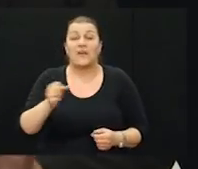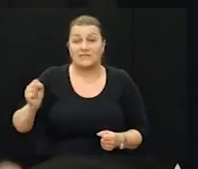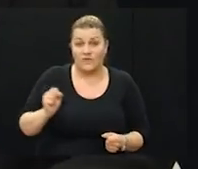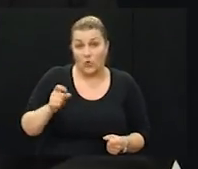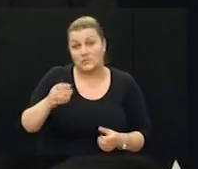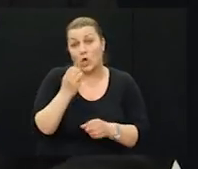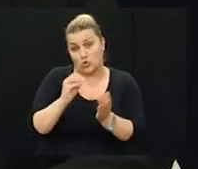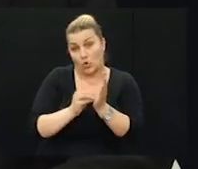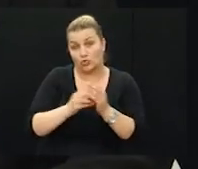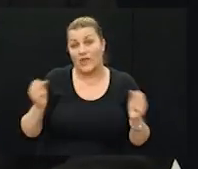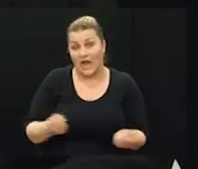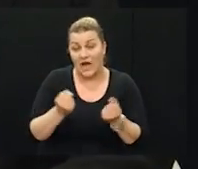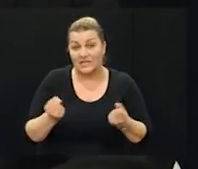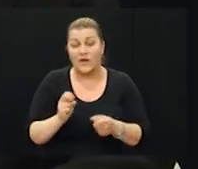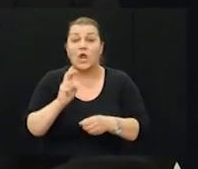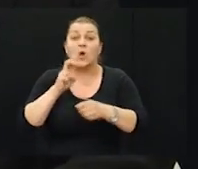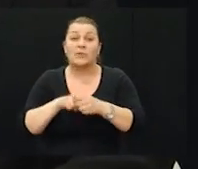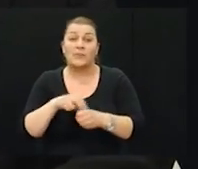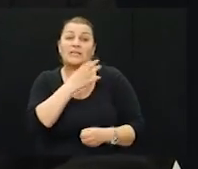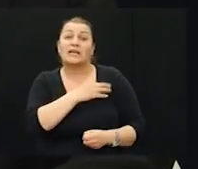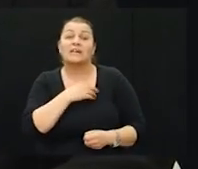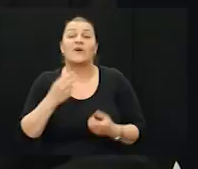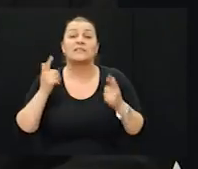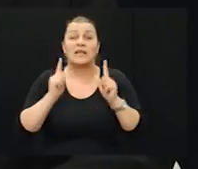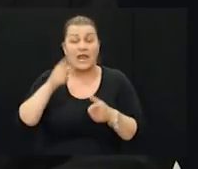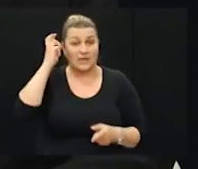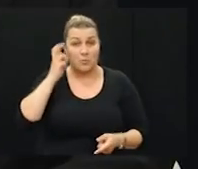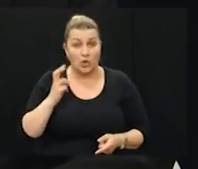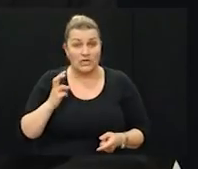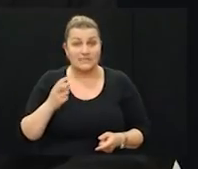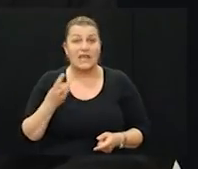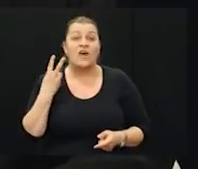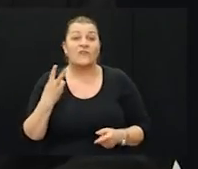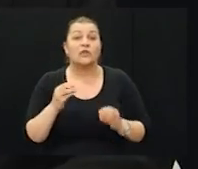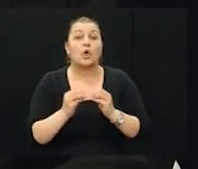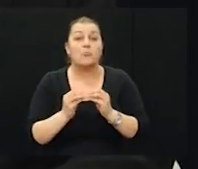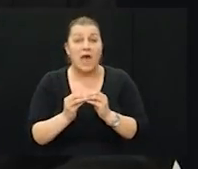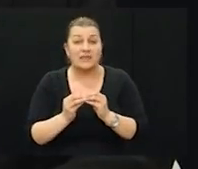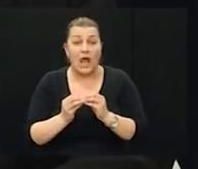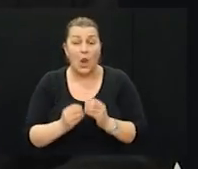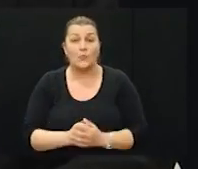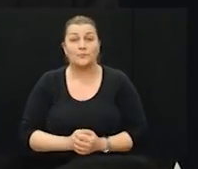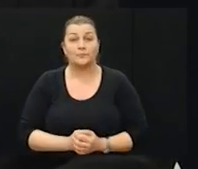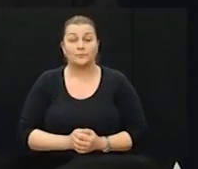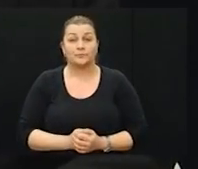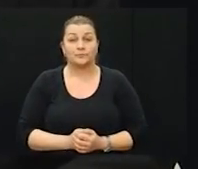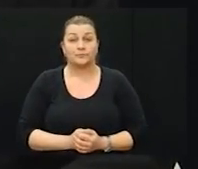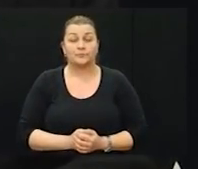vojske, aktivni brigadir Hrvatske vojske, danas pripadnik Hrvatske ratne modnarice, a on je Vlatko Bandalo, inače